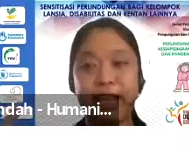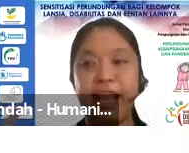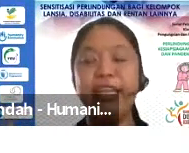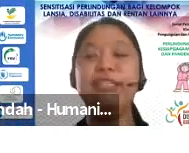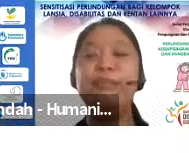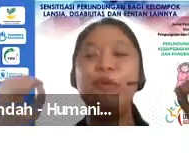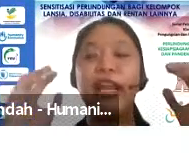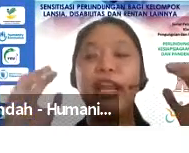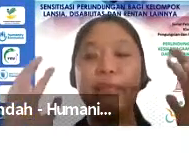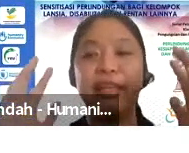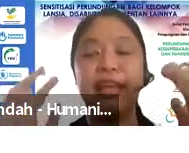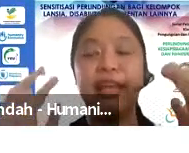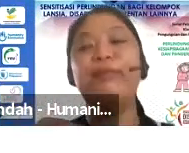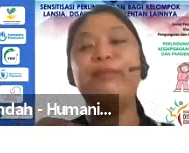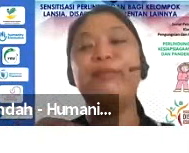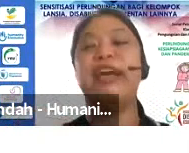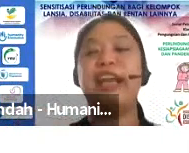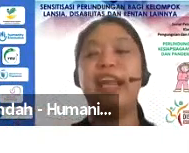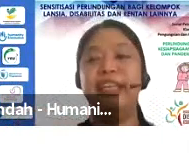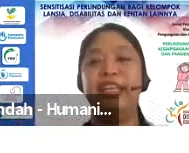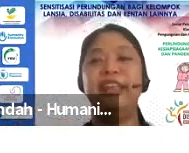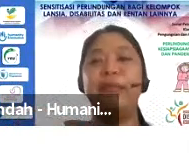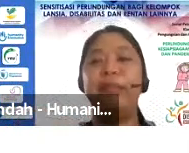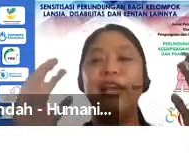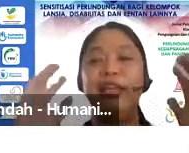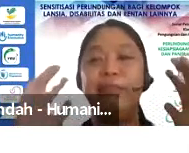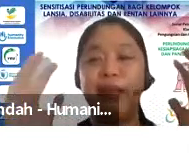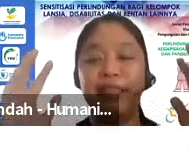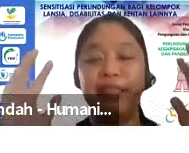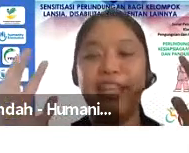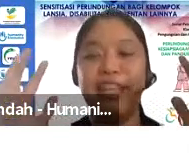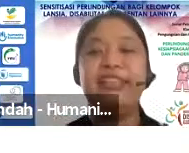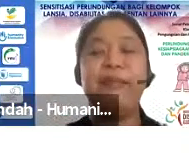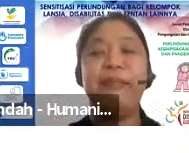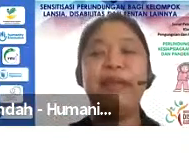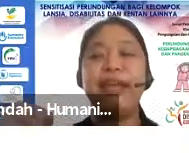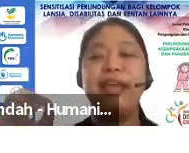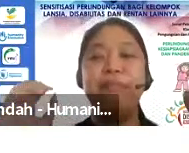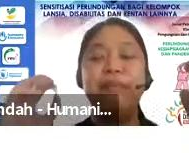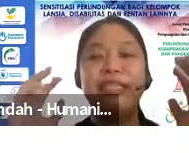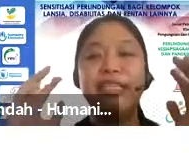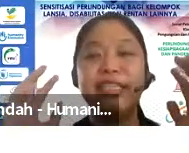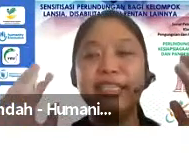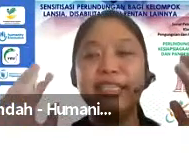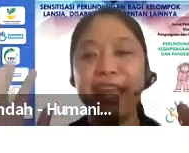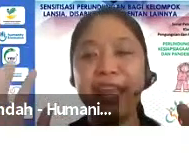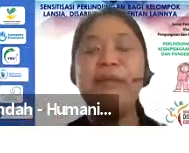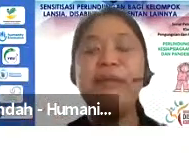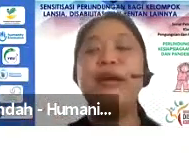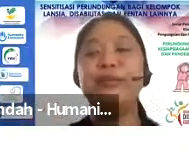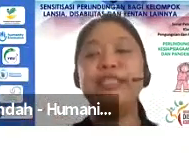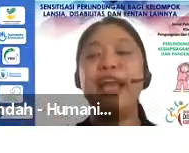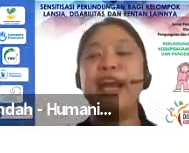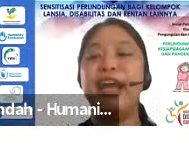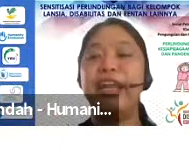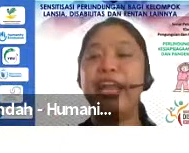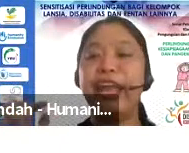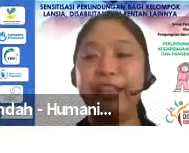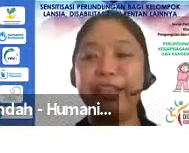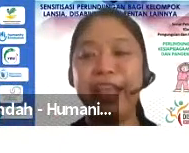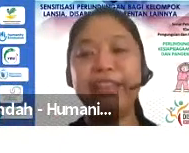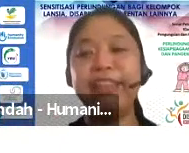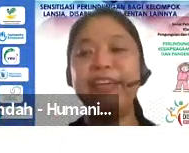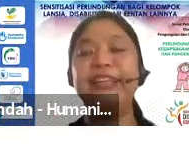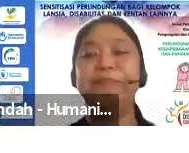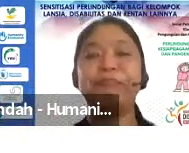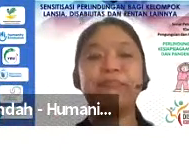selesai ya Ini sebuah kalimat Kali ini bukan kata lagi Tapi kalimat Sampai saya bilang selesai Baru silahkan